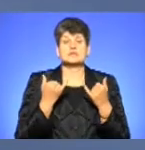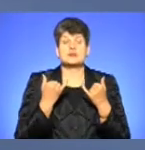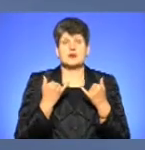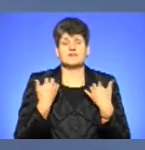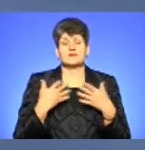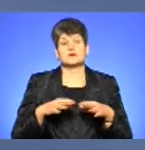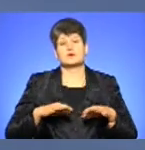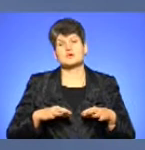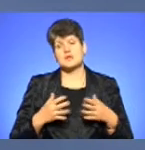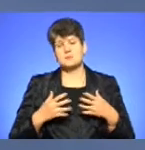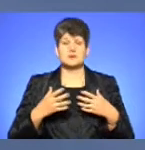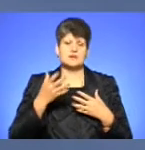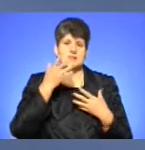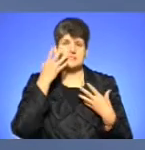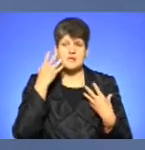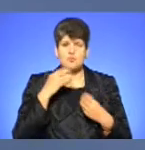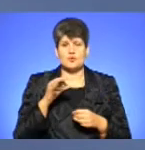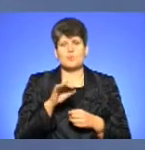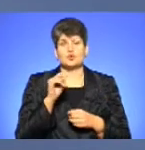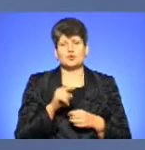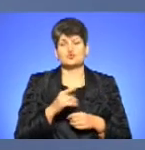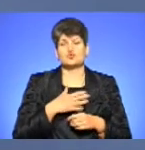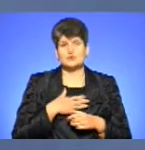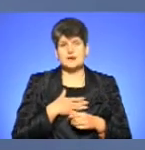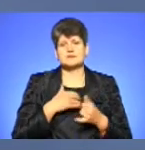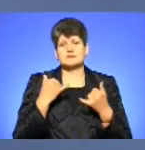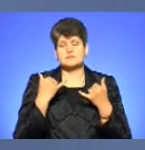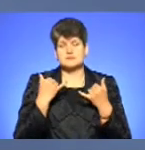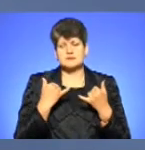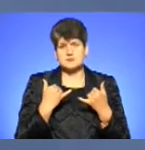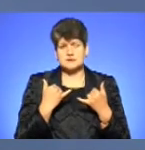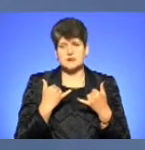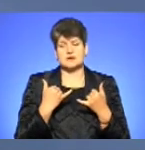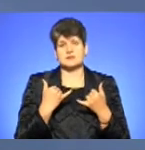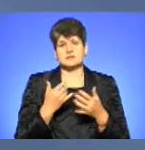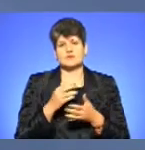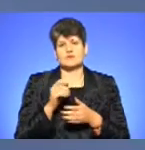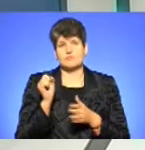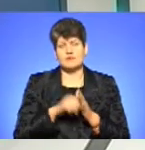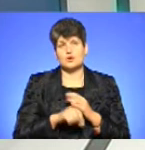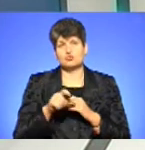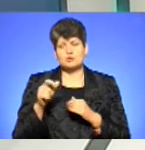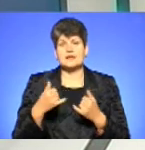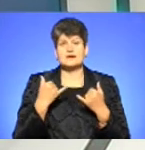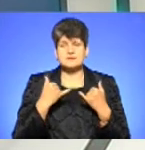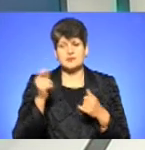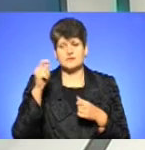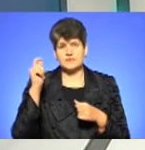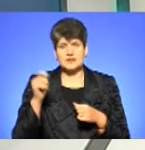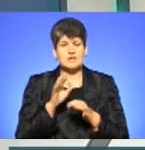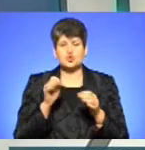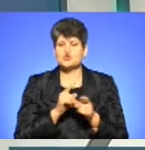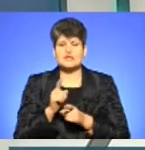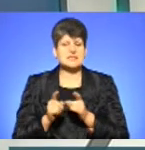прослабилися і забули просто-напросто про то, що у нас досі вбивають людей, у нас досі йде війна, і нічого не змінювалося на тих